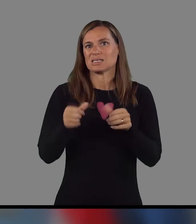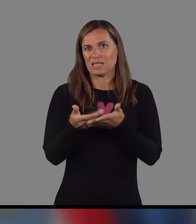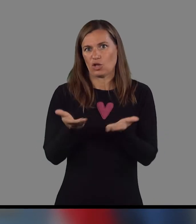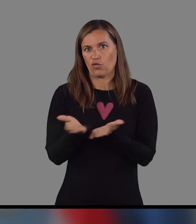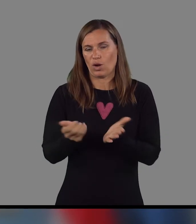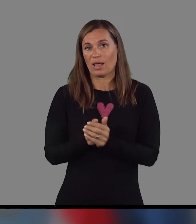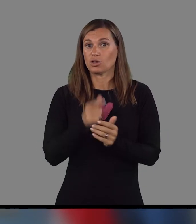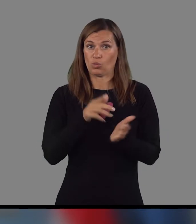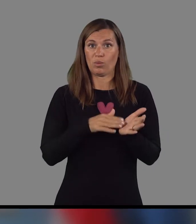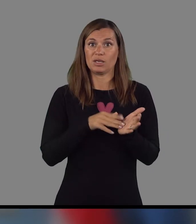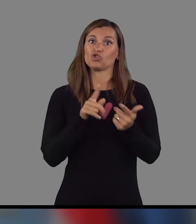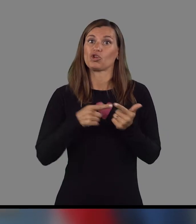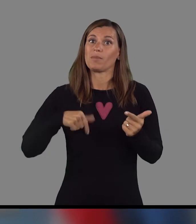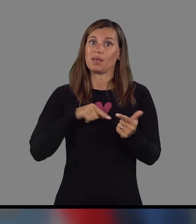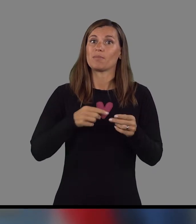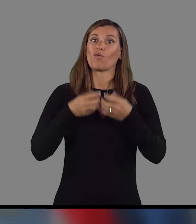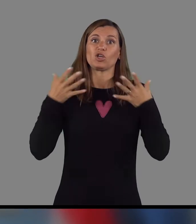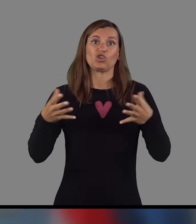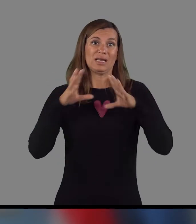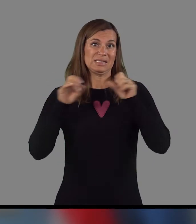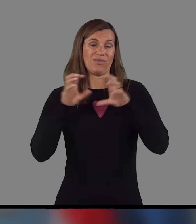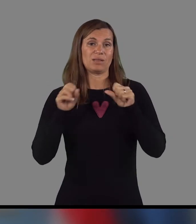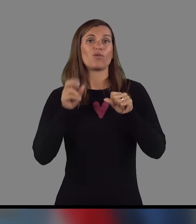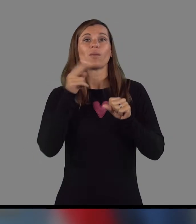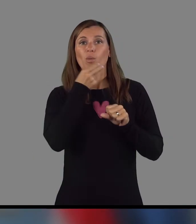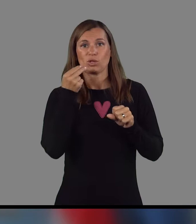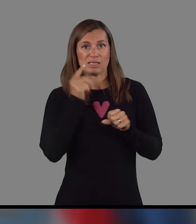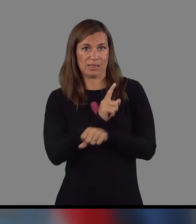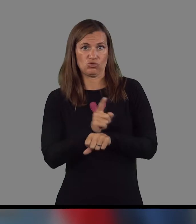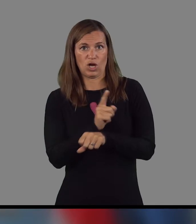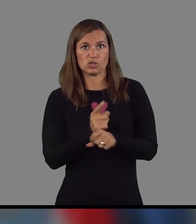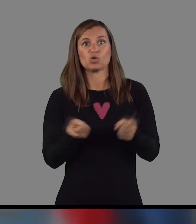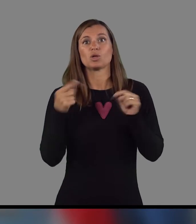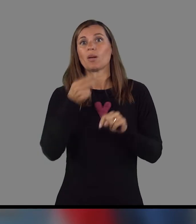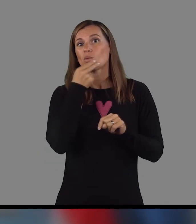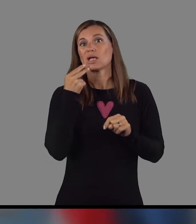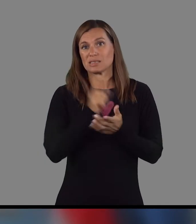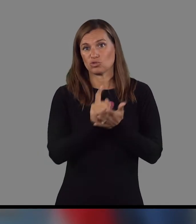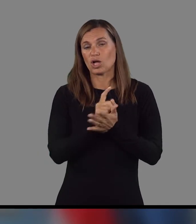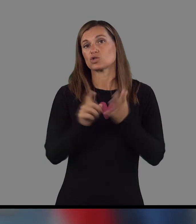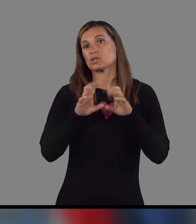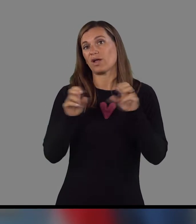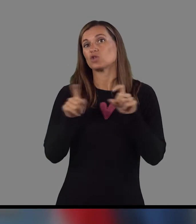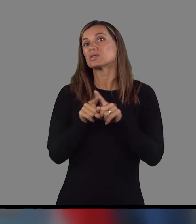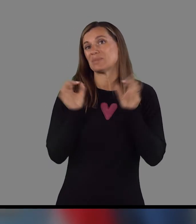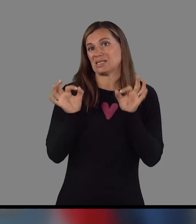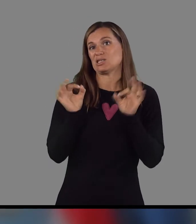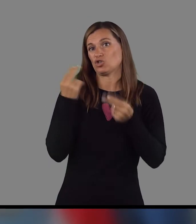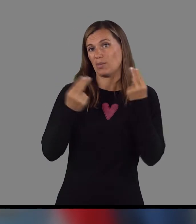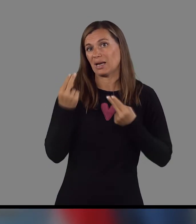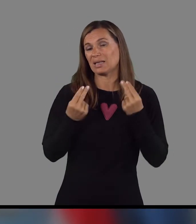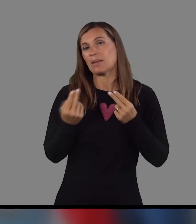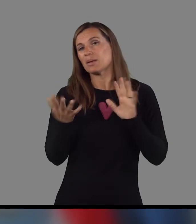tako da, če bi povečali izvedbo v popodanskem času oziroma bi v popodanskem času izvali tudi specialistične preglede,